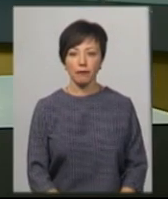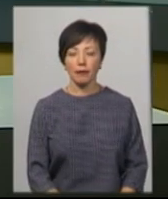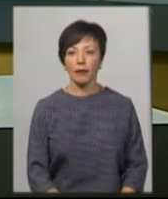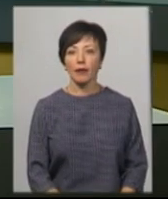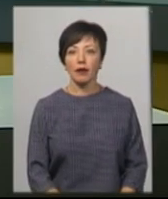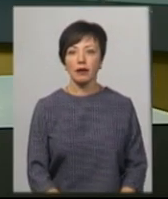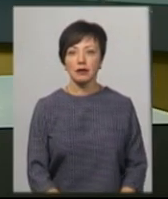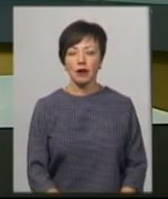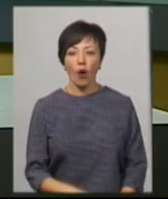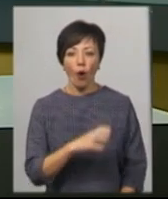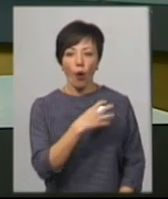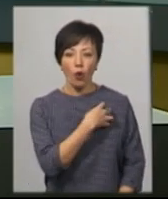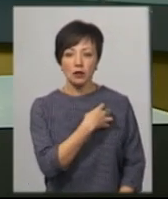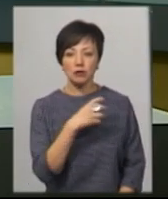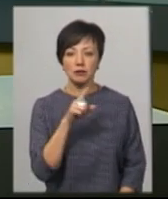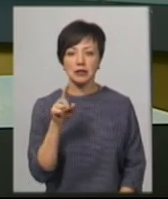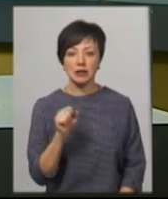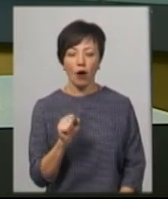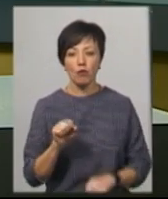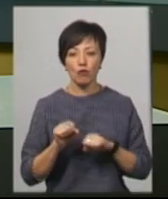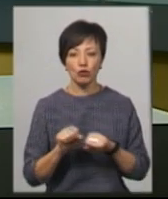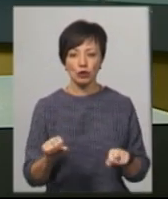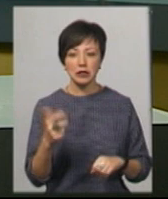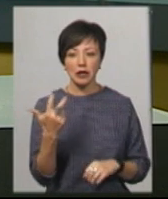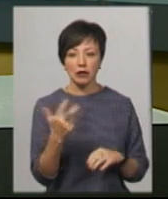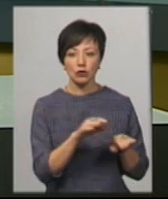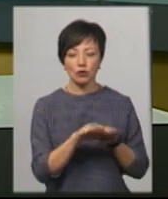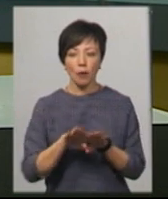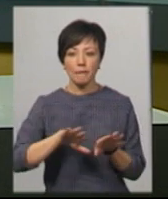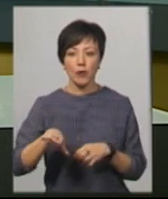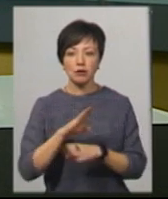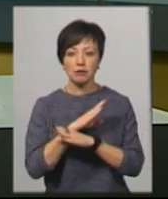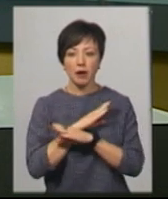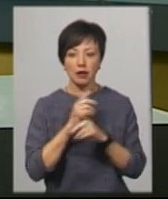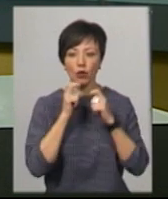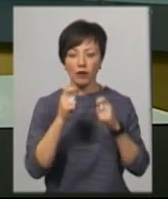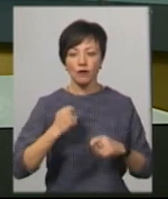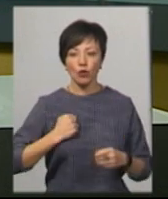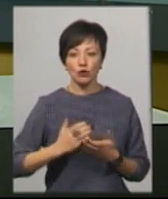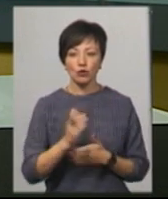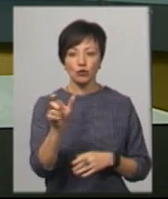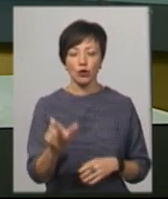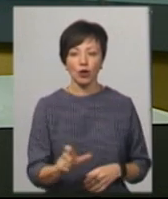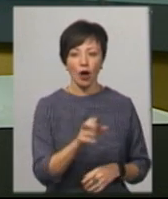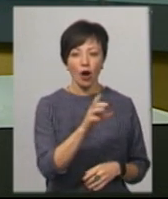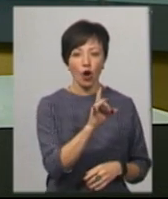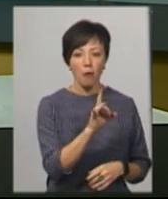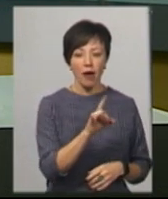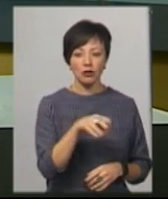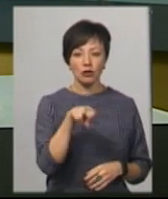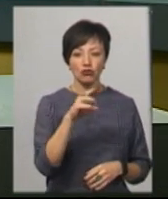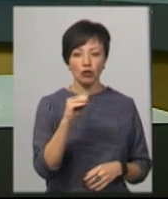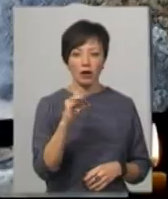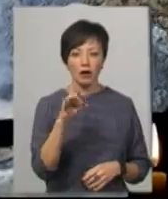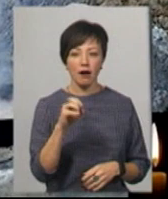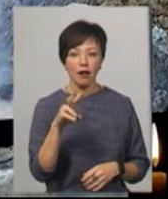Орденом за мужність третього ступеню посмертно президент України нагородив військовослужбовця Романа Джерелейка. Про це йдеться